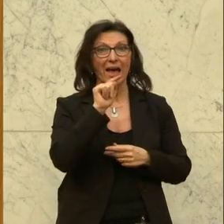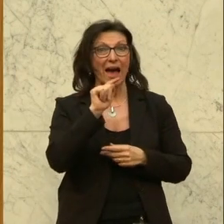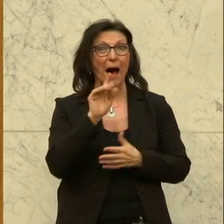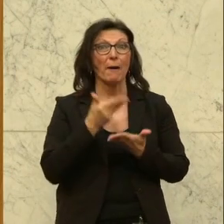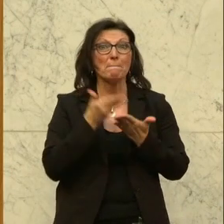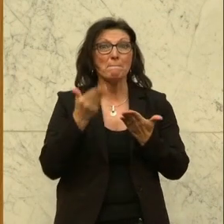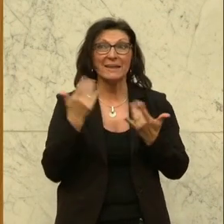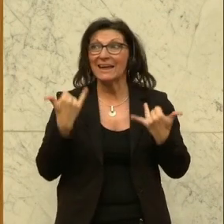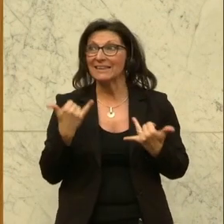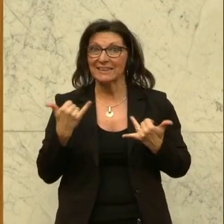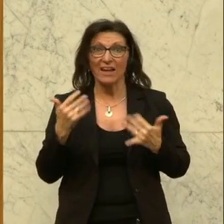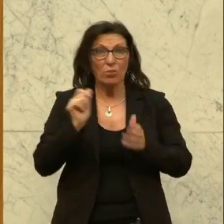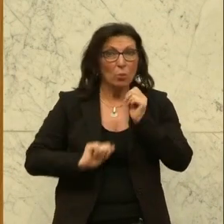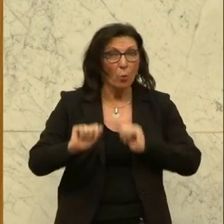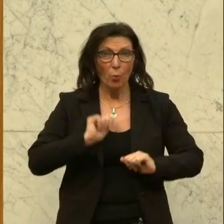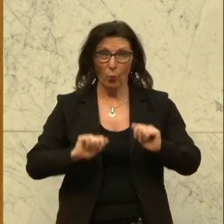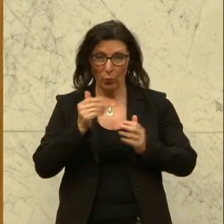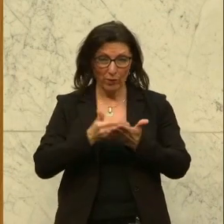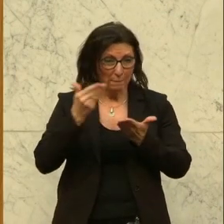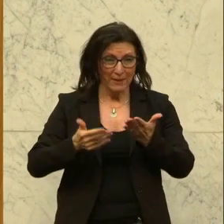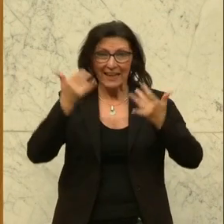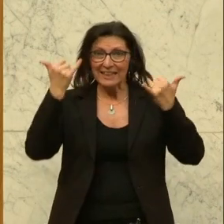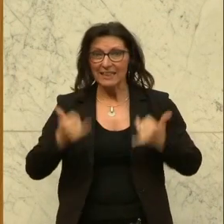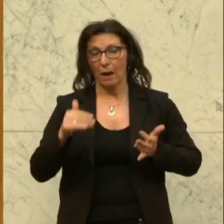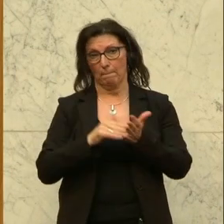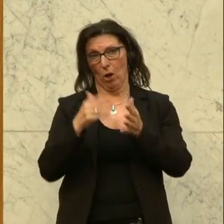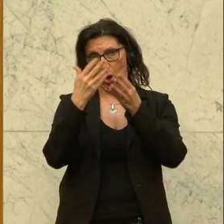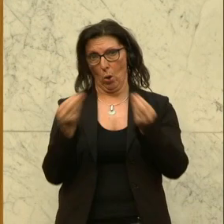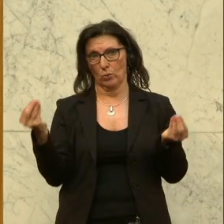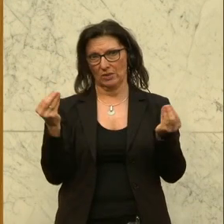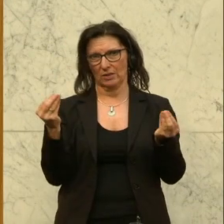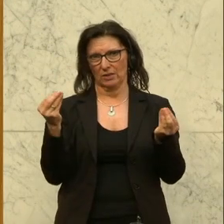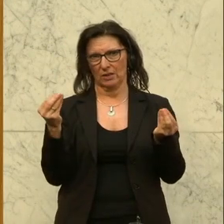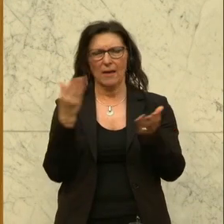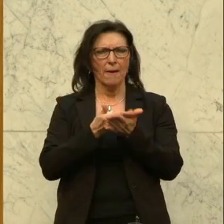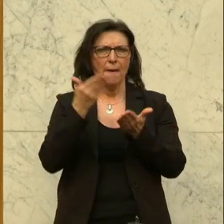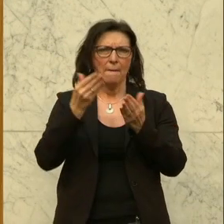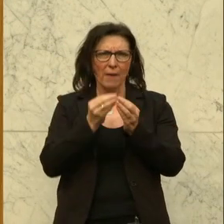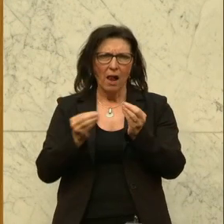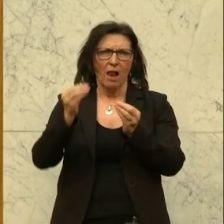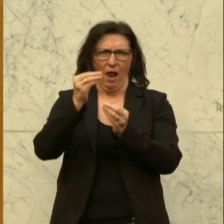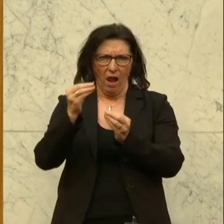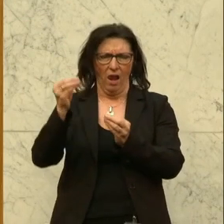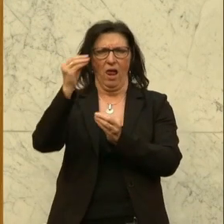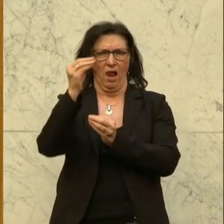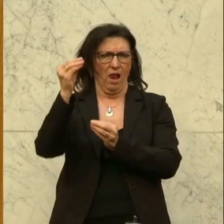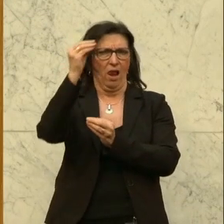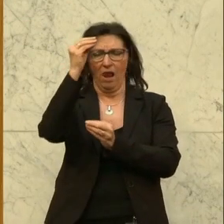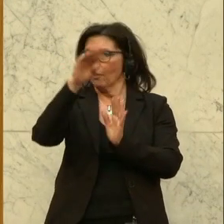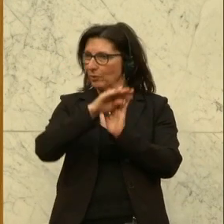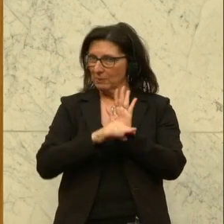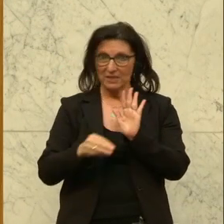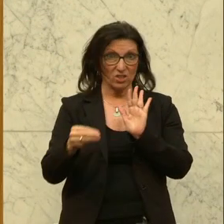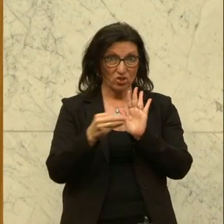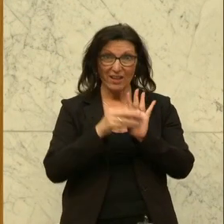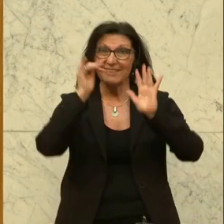Mieten ist es dringend. Die Mieten müssen jetzt geregelt werden. Die Mieten steigen und steigen und es ist gesetzlich vorgesehen, dass sie